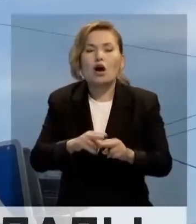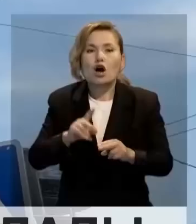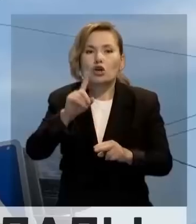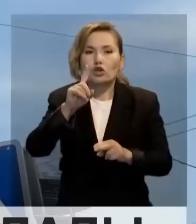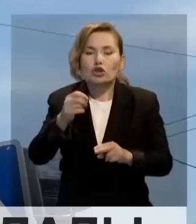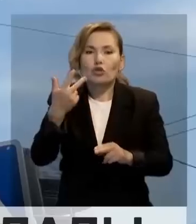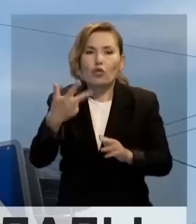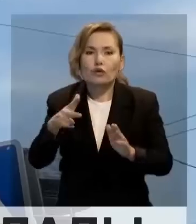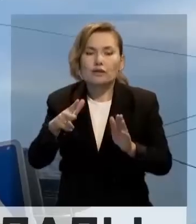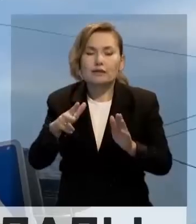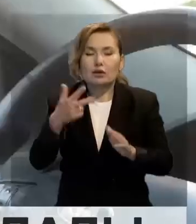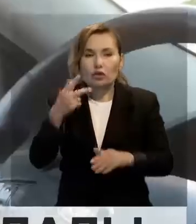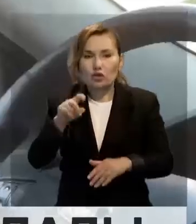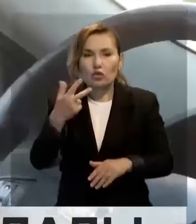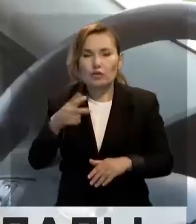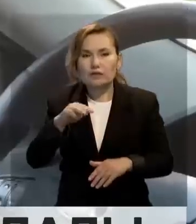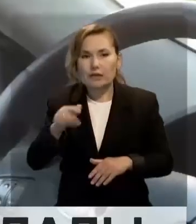130 тенгеге құлдырады.